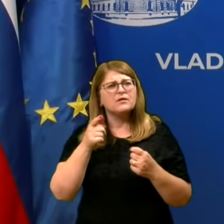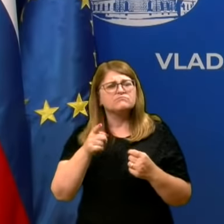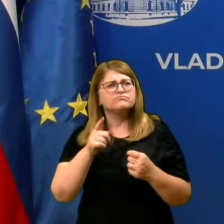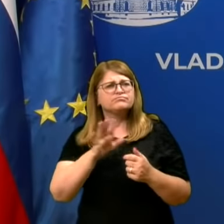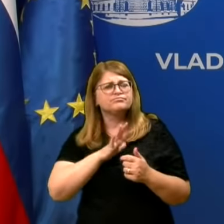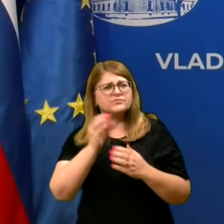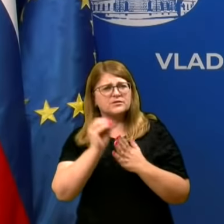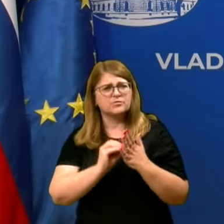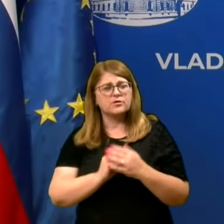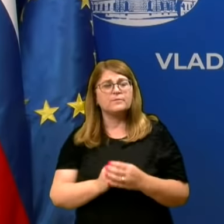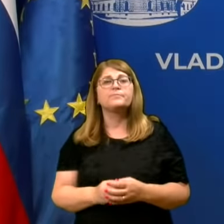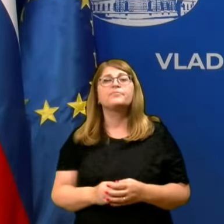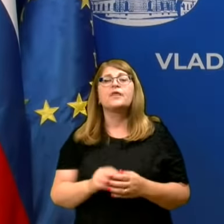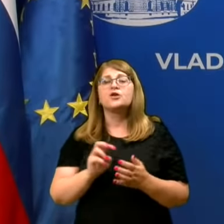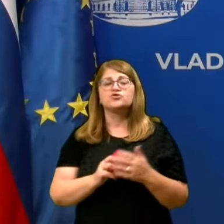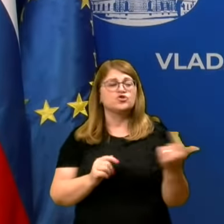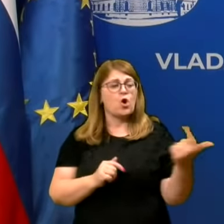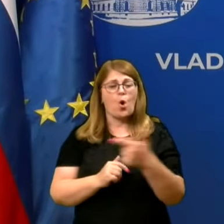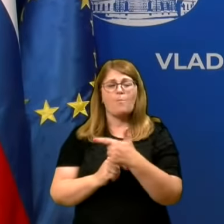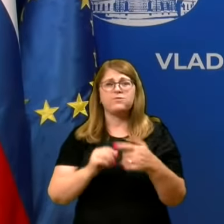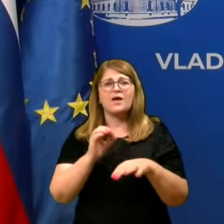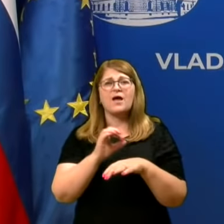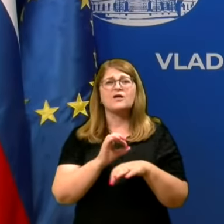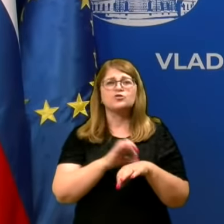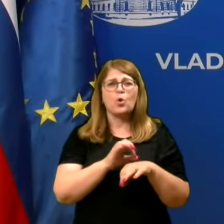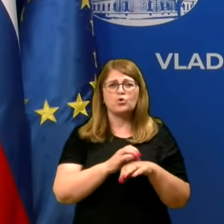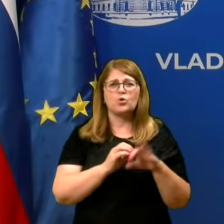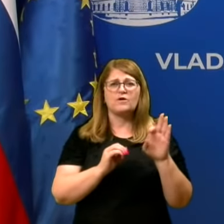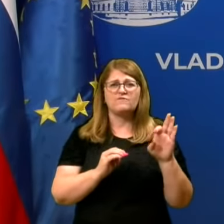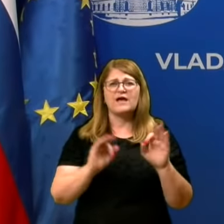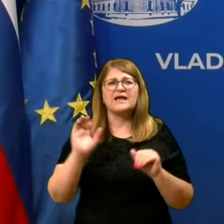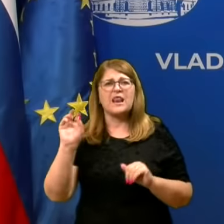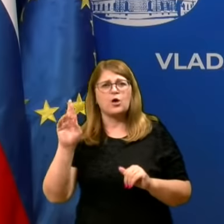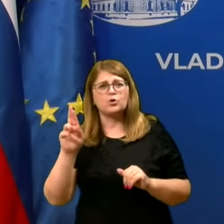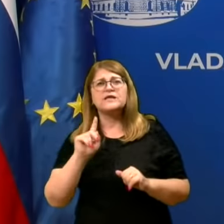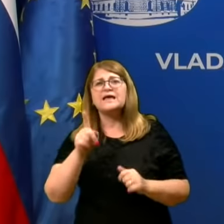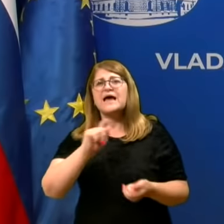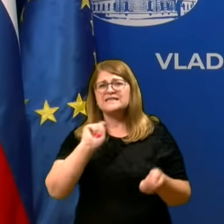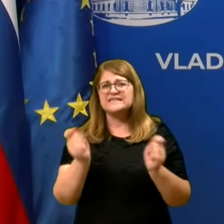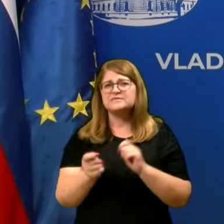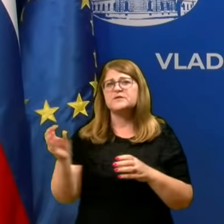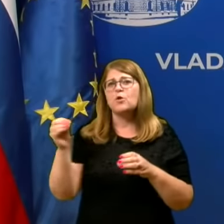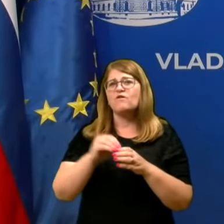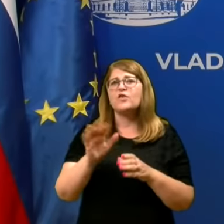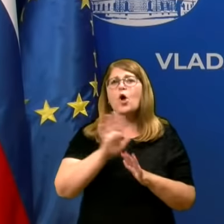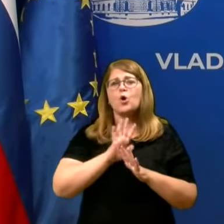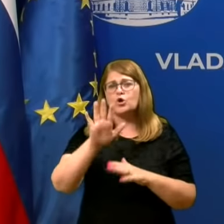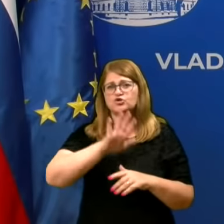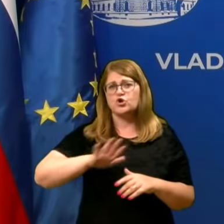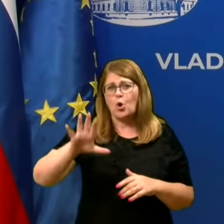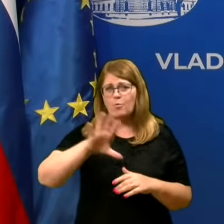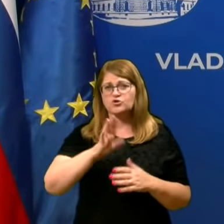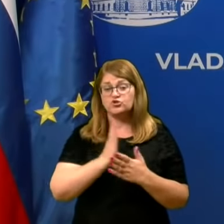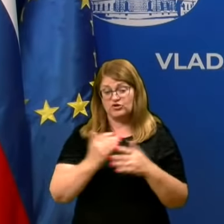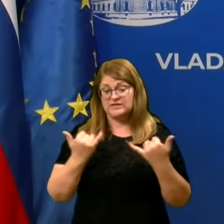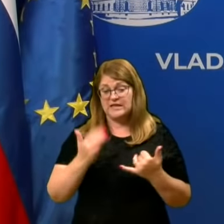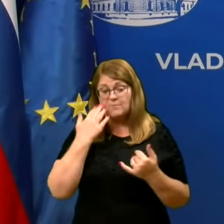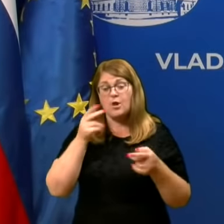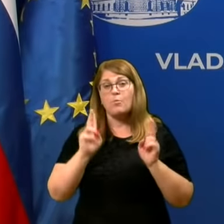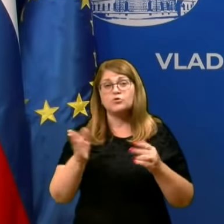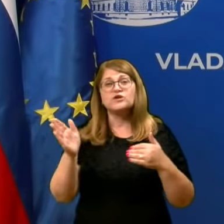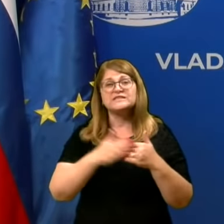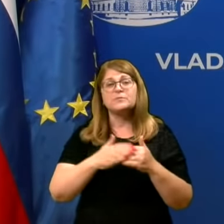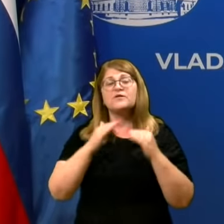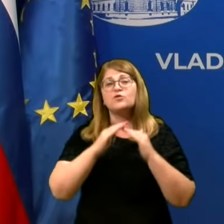Potem pa še za oba zdravstvena strokovnjaka. Kaj se spremeni z uvedbo ogroženih območji? Že zdaj bilo mogoče namreč zapret